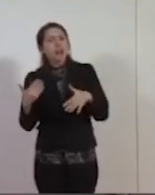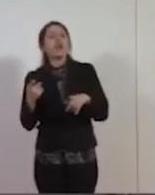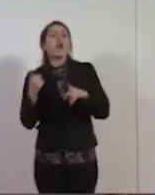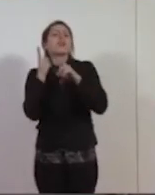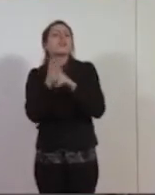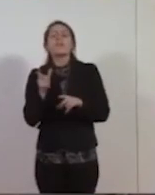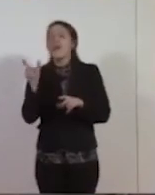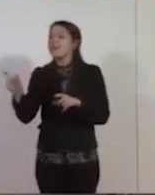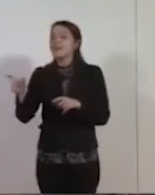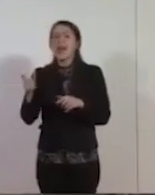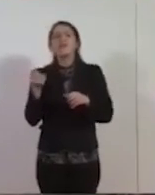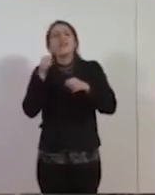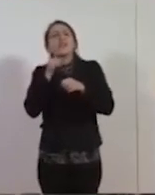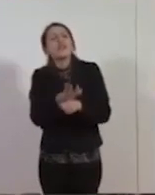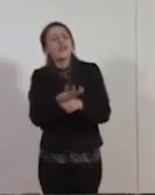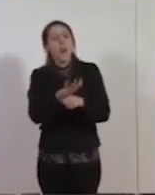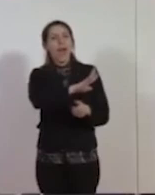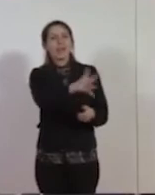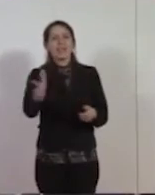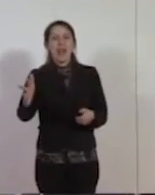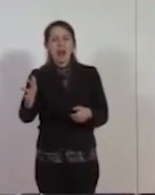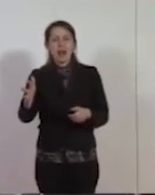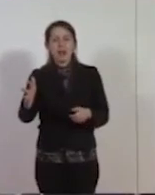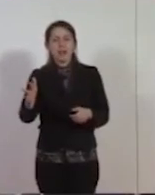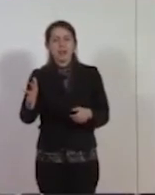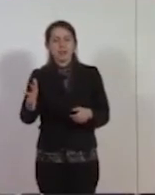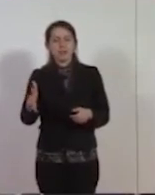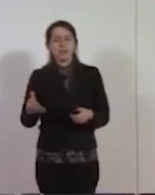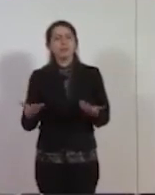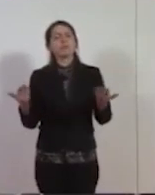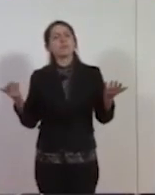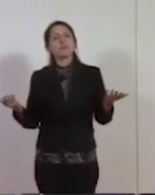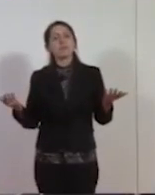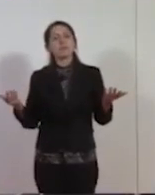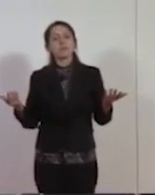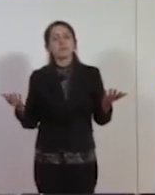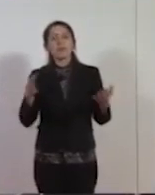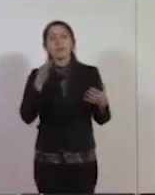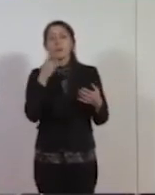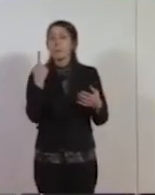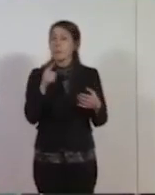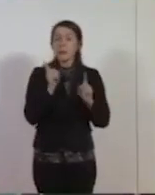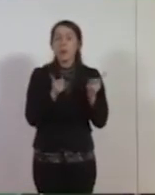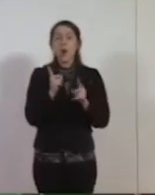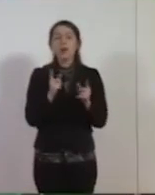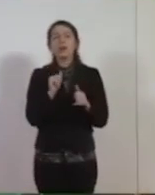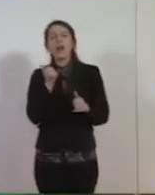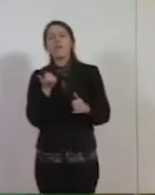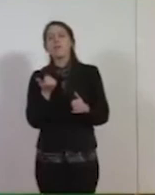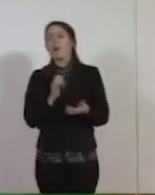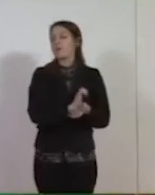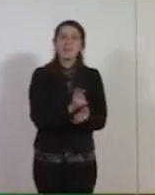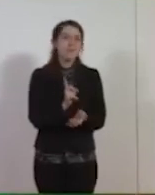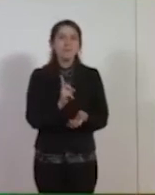incidere sull'altrui destino. Allora, non maltrattiamola mai questa politica. La